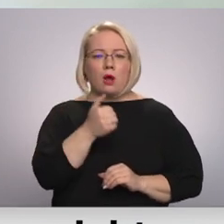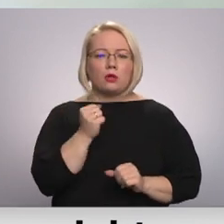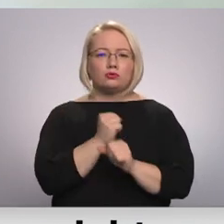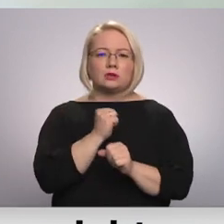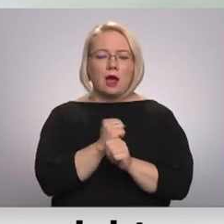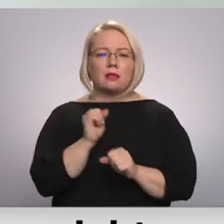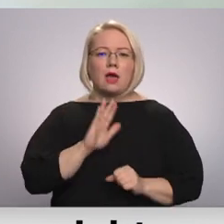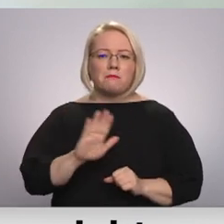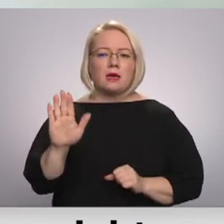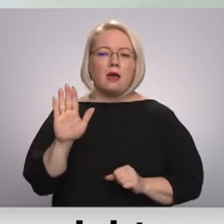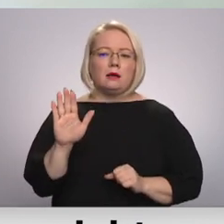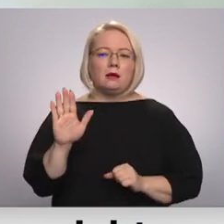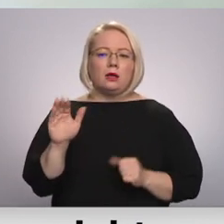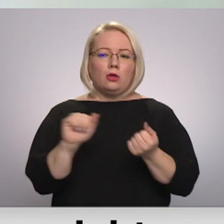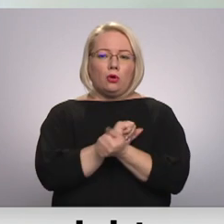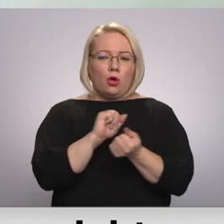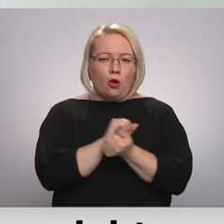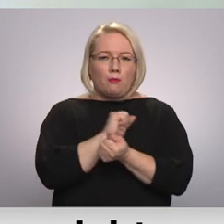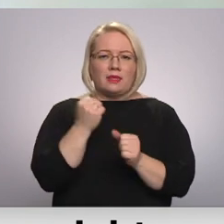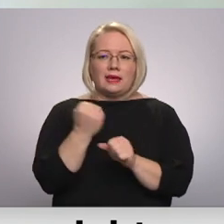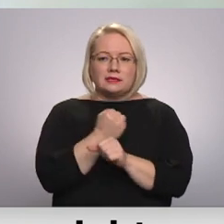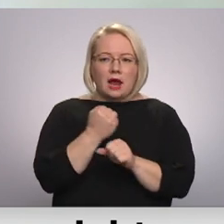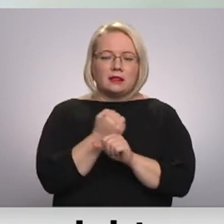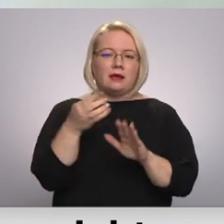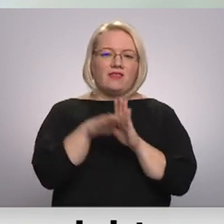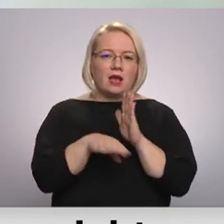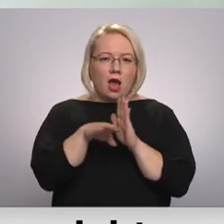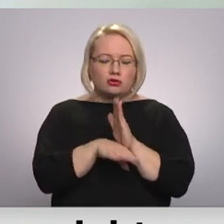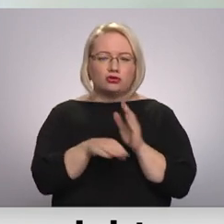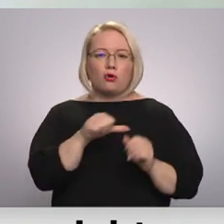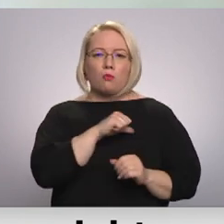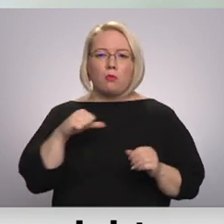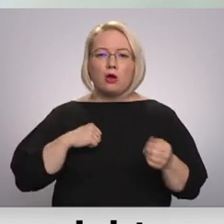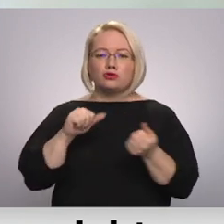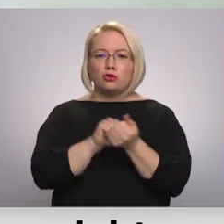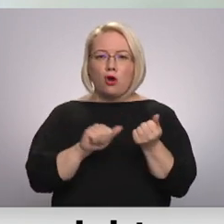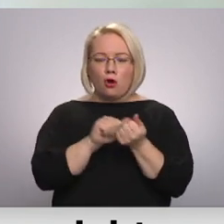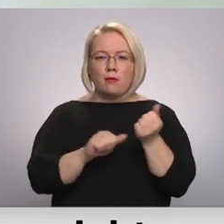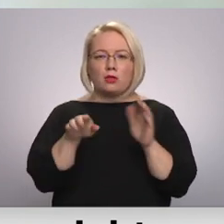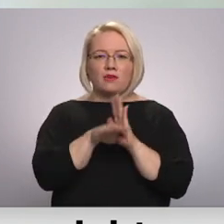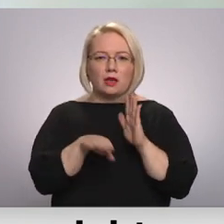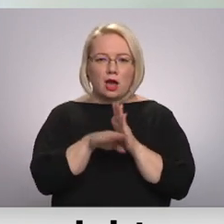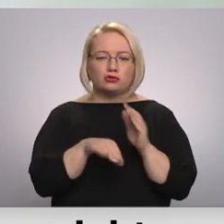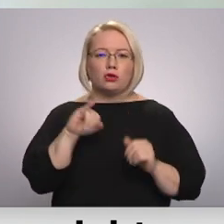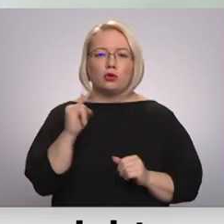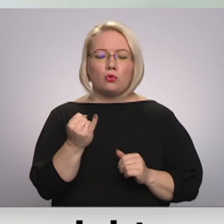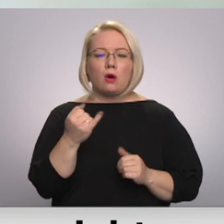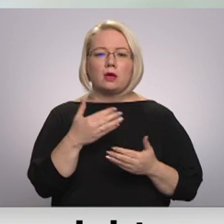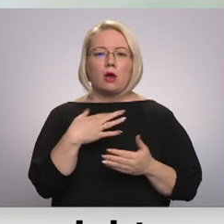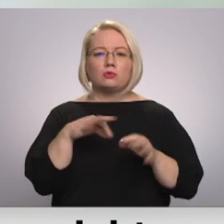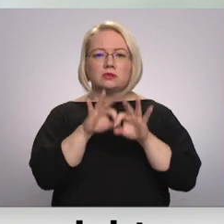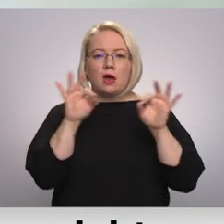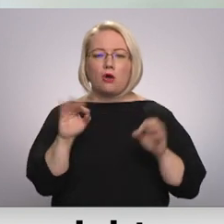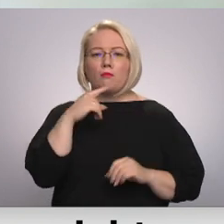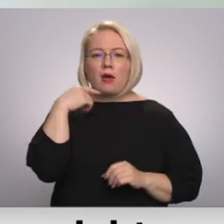dokumentu izstrādes vienkāršošanas un pašu dokumentu vienkāršošanas. Kā jau es sākumā